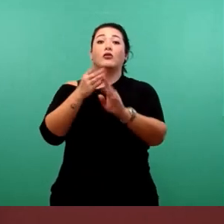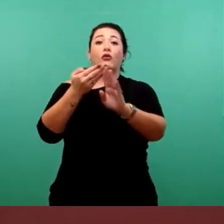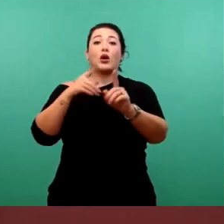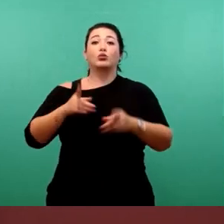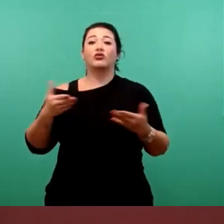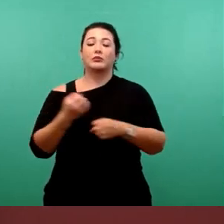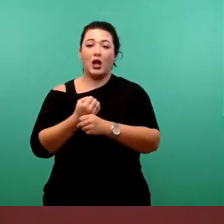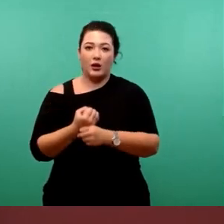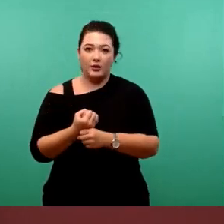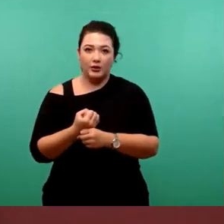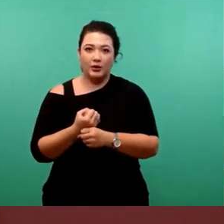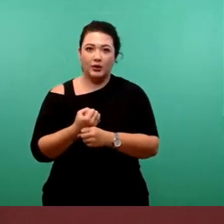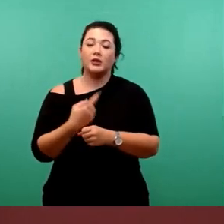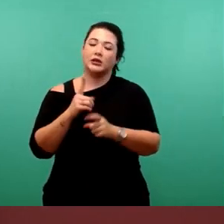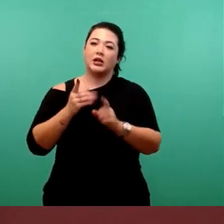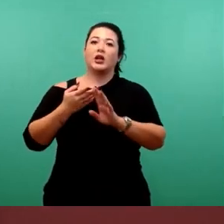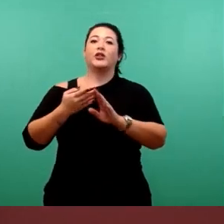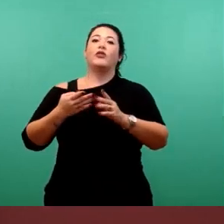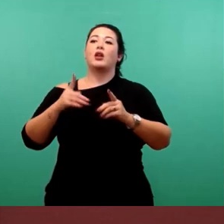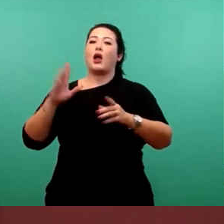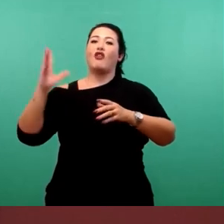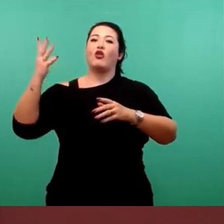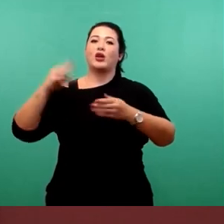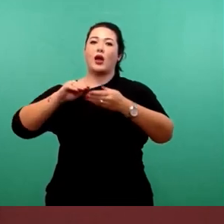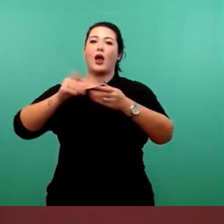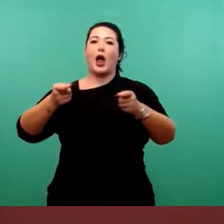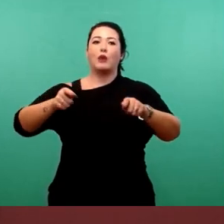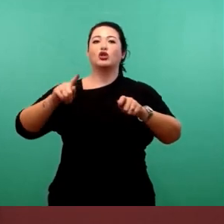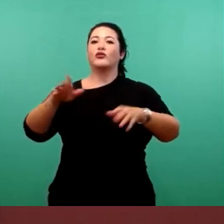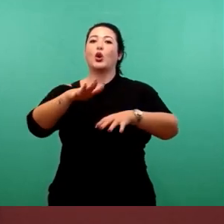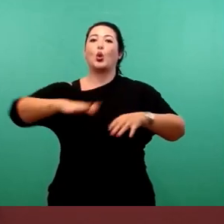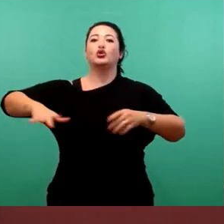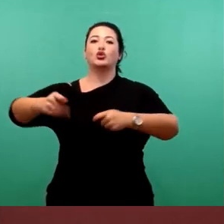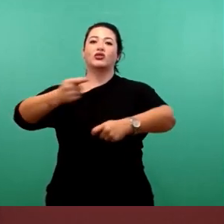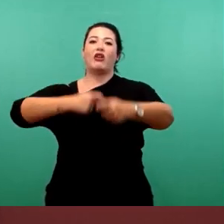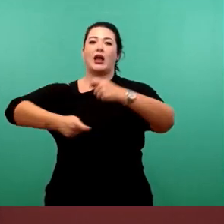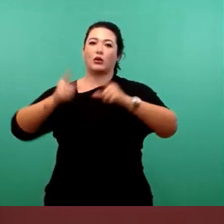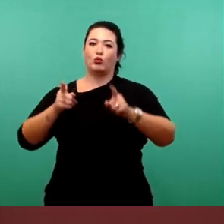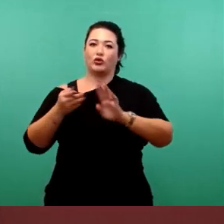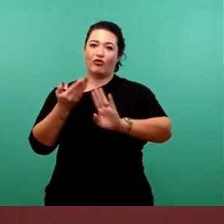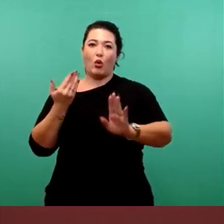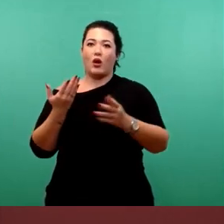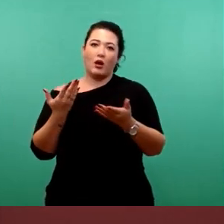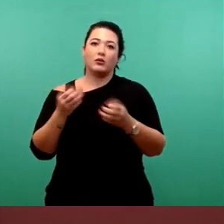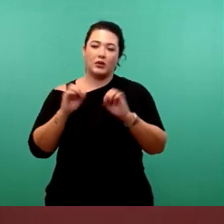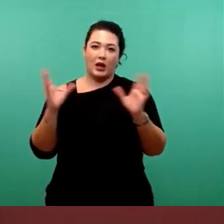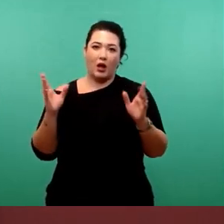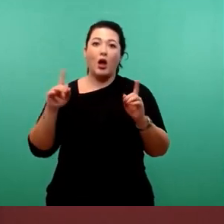erfolgreicher Abschluss der Grundstücksverhandlungen und zwar noch vor dem Satzungsbeschluss des